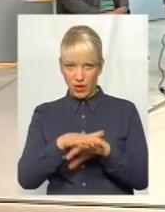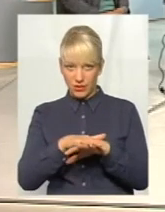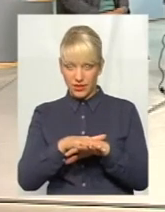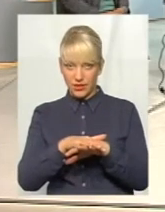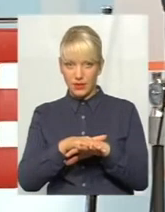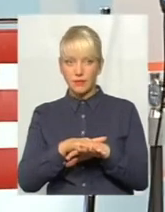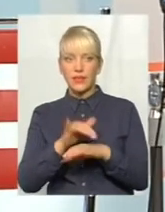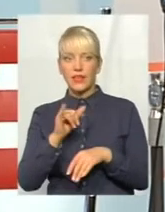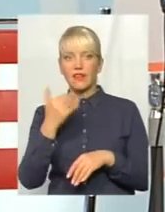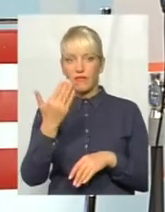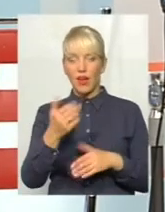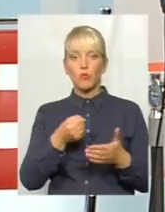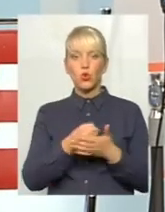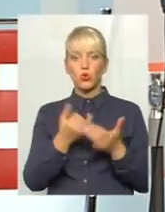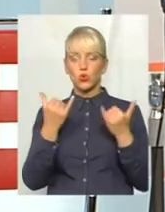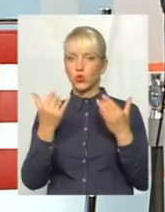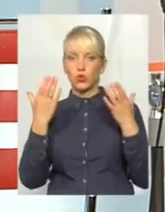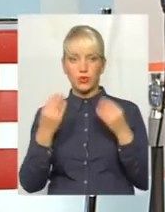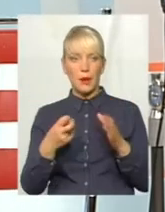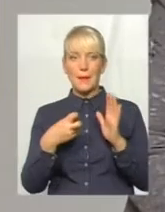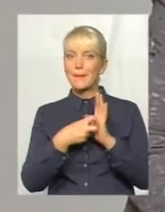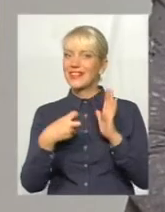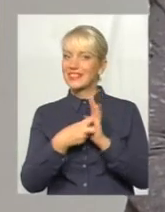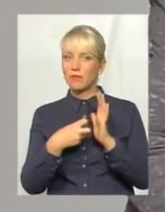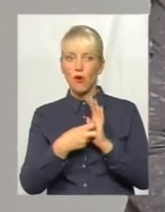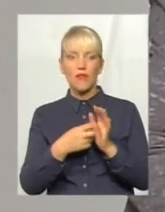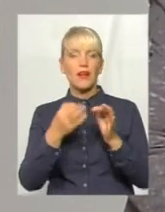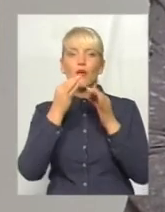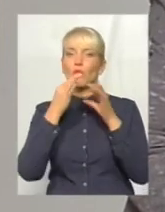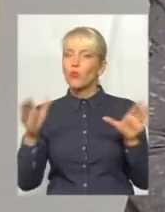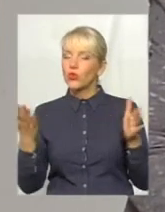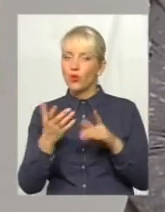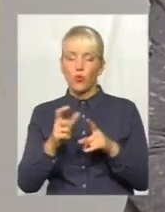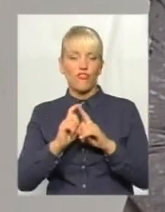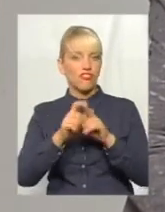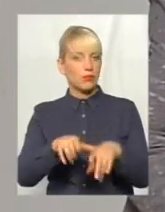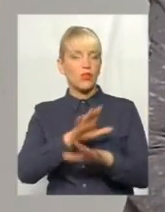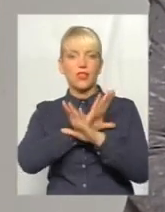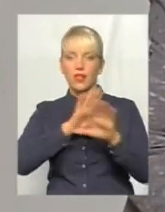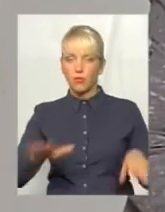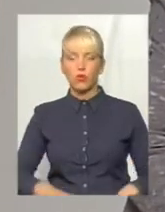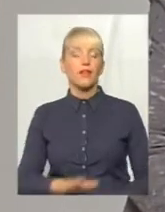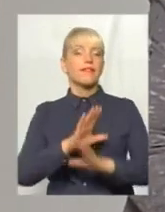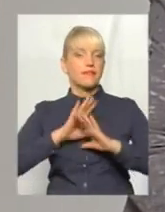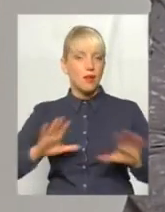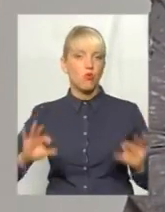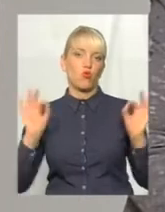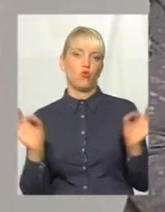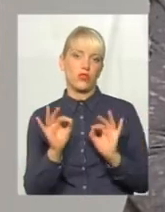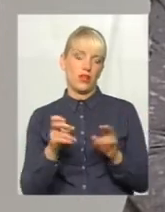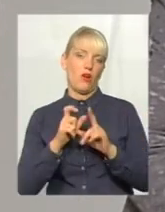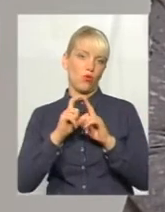І вам до сьогоднішнього дня письмово ні будь-якої відповіді не надали? Не було ніякої відповіді, ні